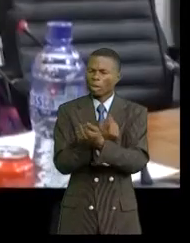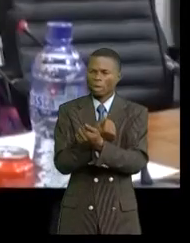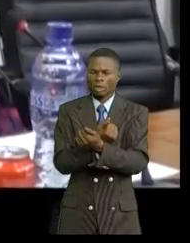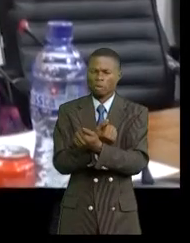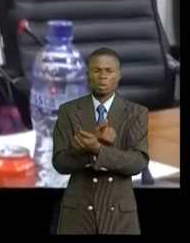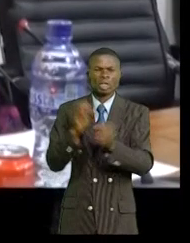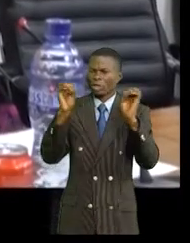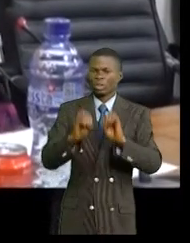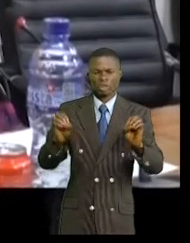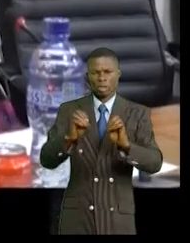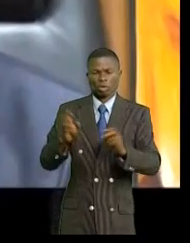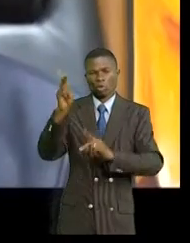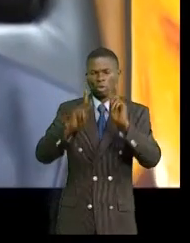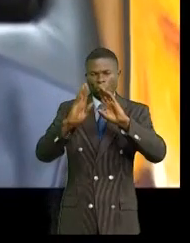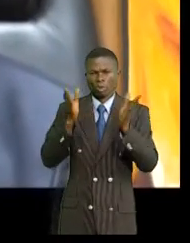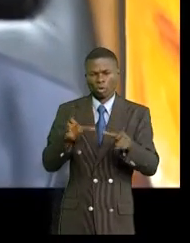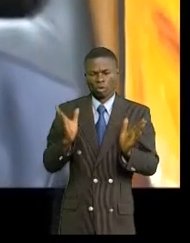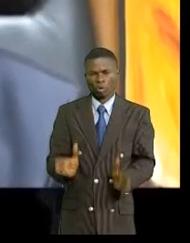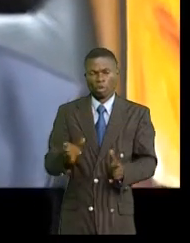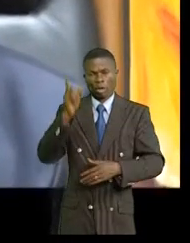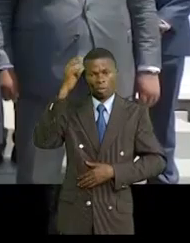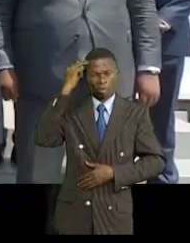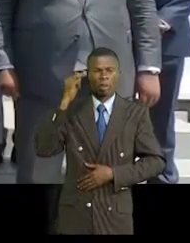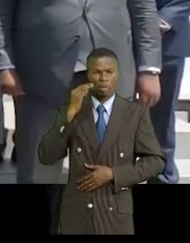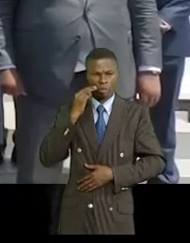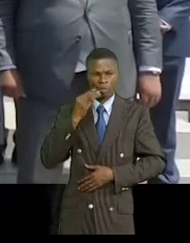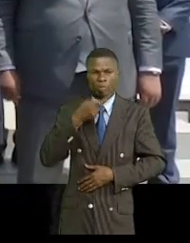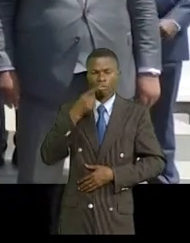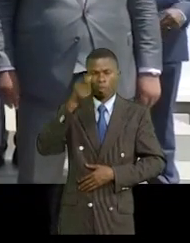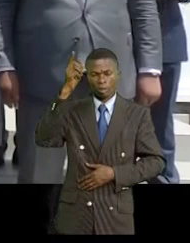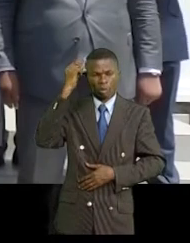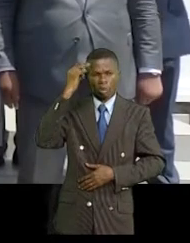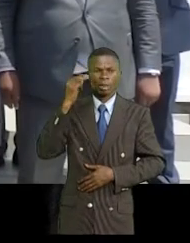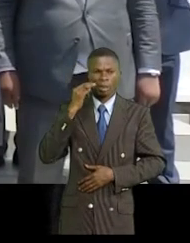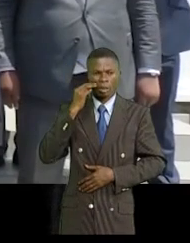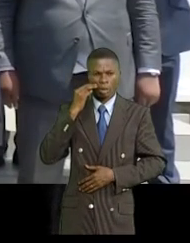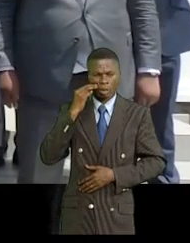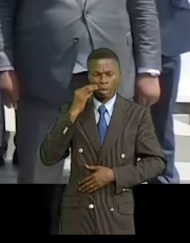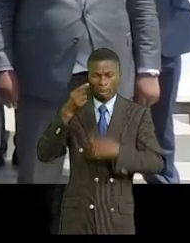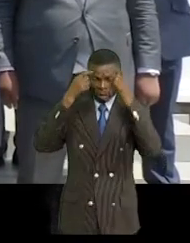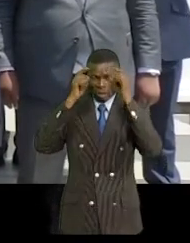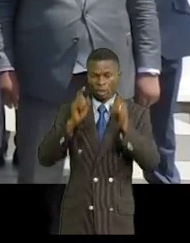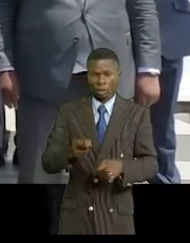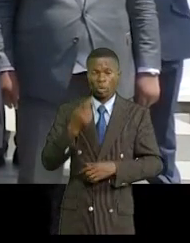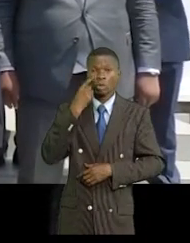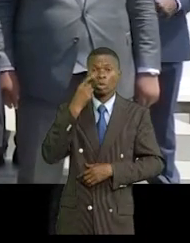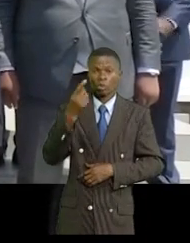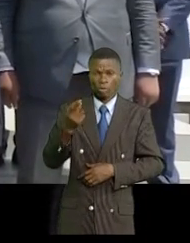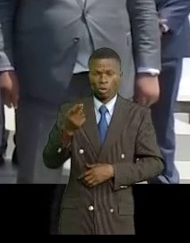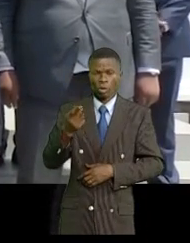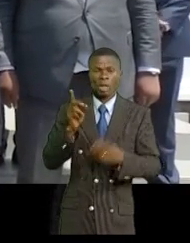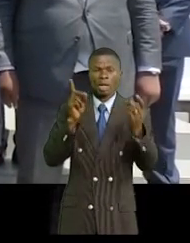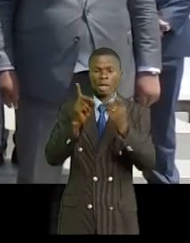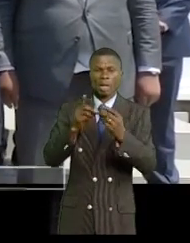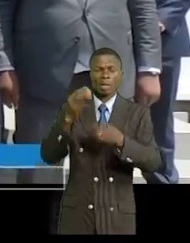traçabilité à ces sujets, le chef du gouvernement a instruit. Le Premier ministre a pris l'option de voir avec le ministre de